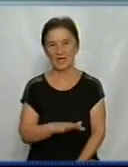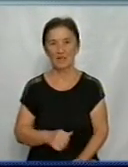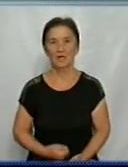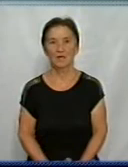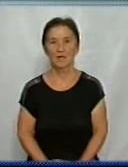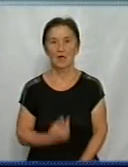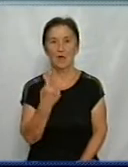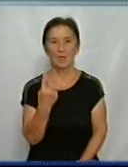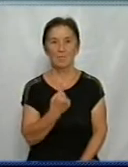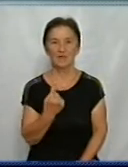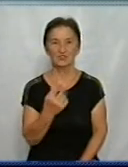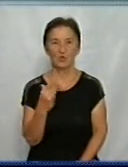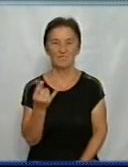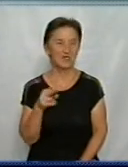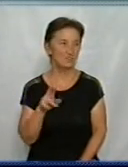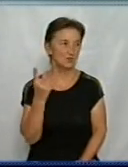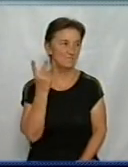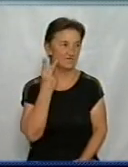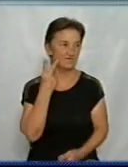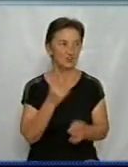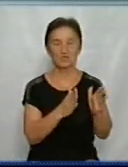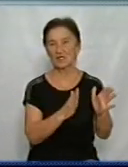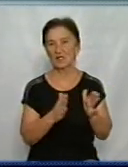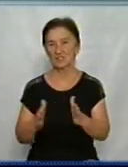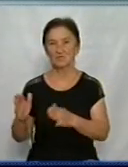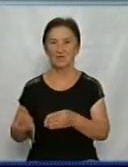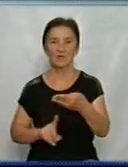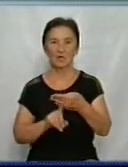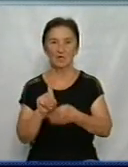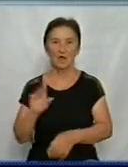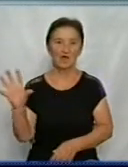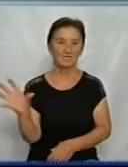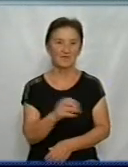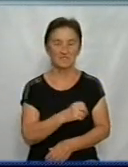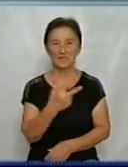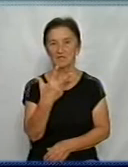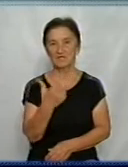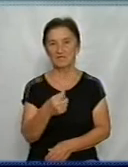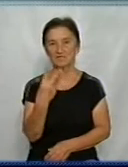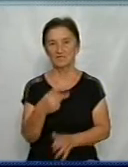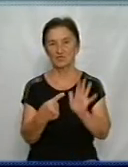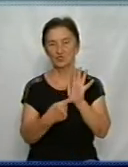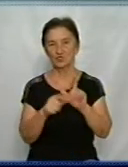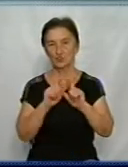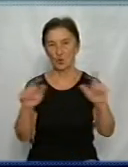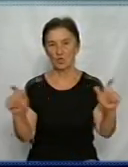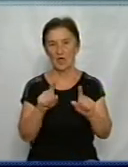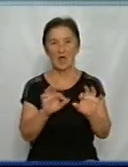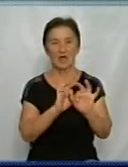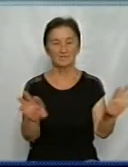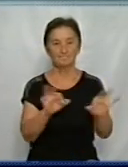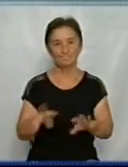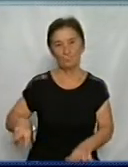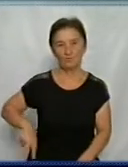З 1 вересня навчання у звичайному режимі розпочнеться у всіх 320 школах області. Про це розповів Суспільному